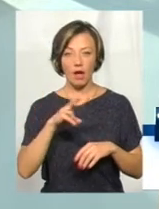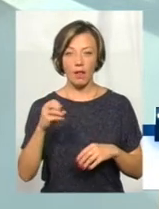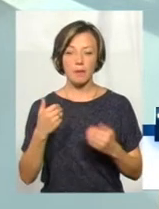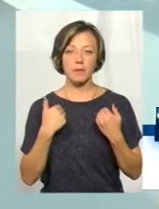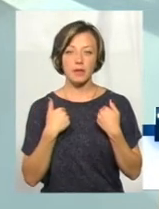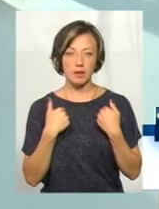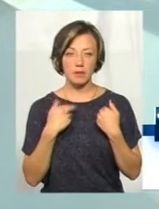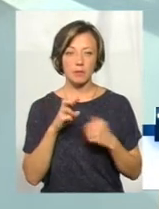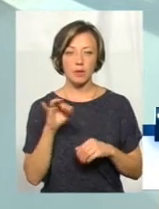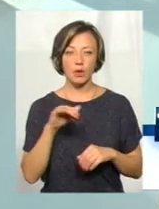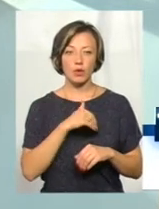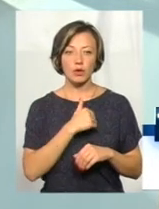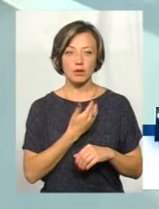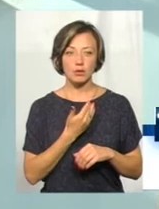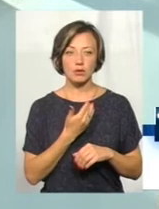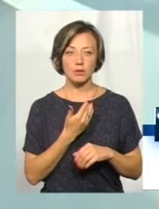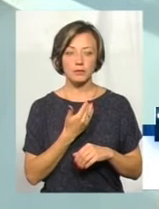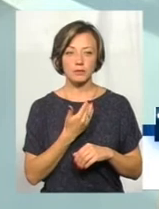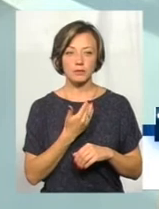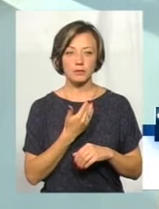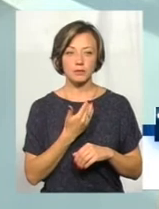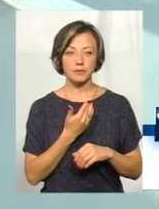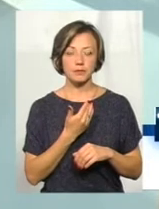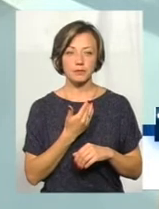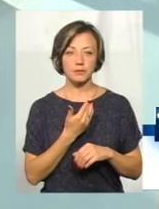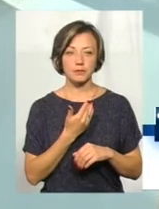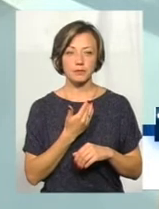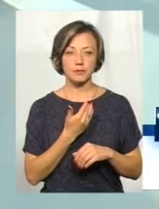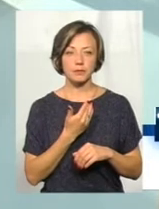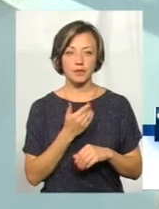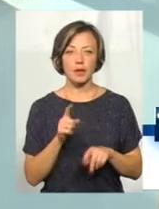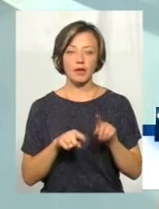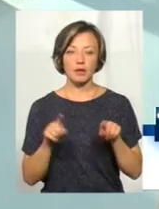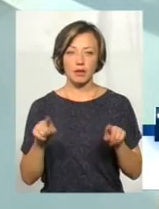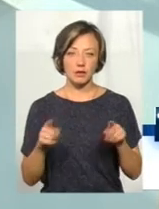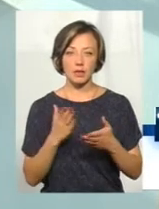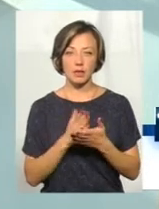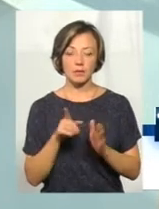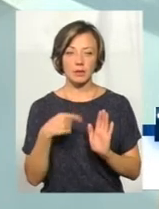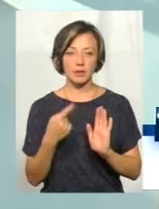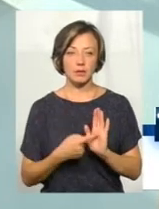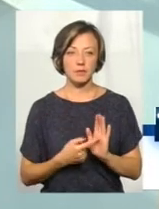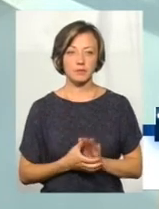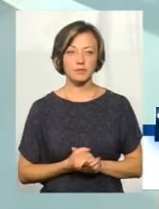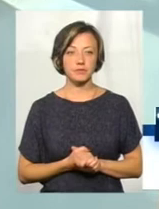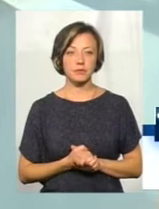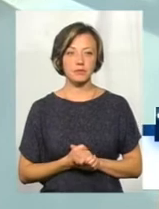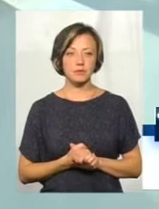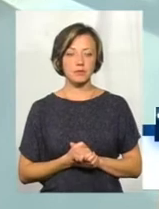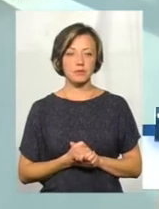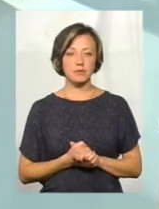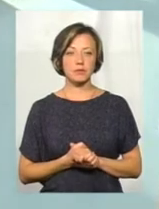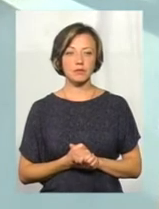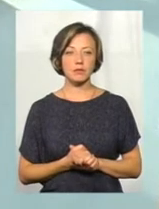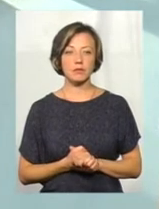би хотілося тут дещо, як в нас вже є такий телеглядач,